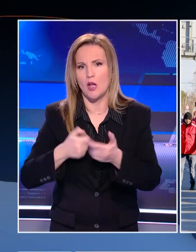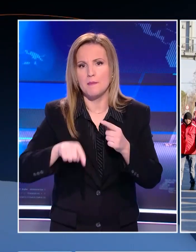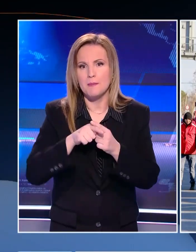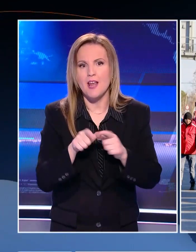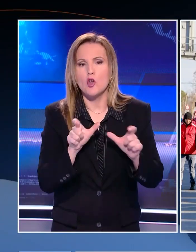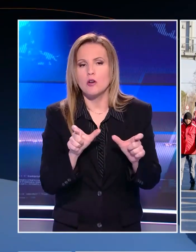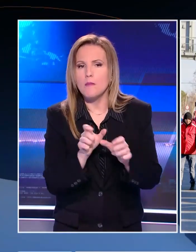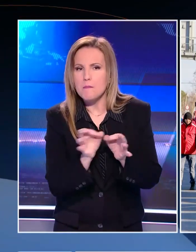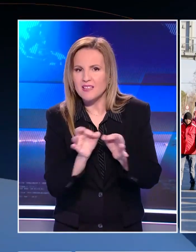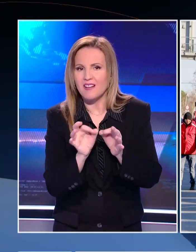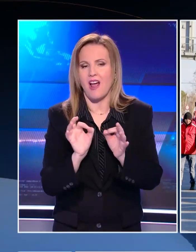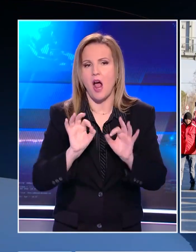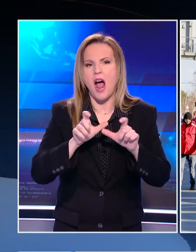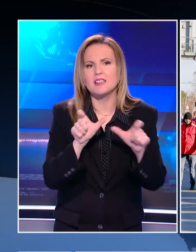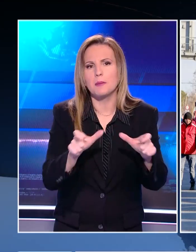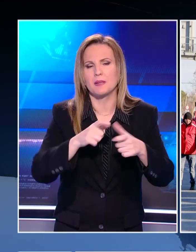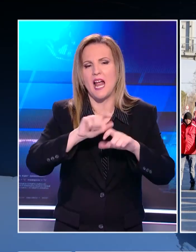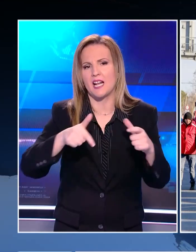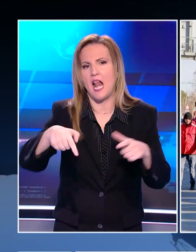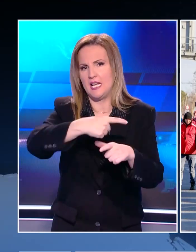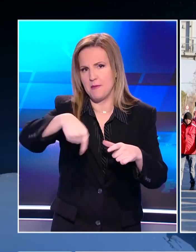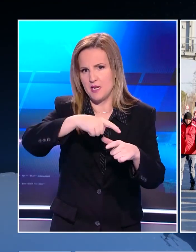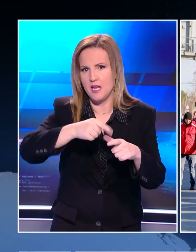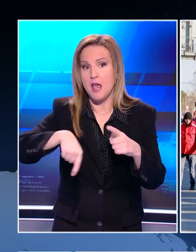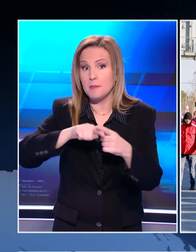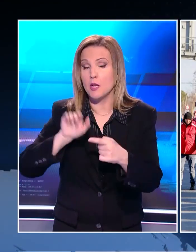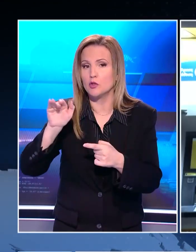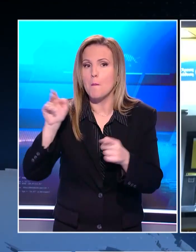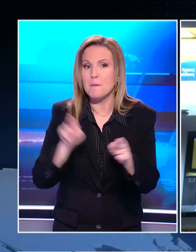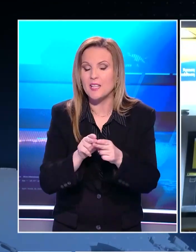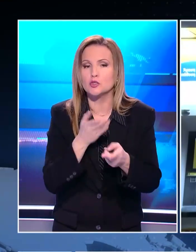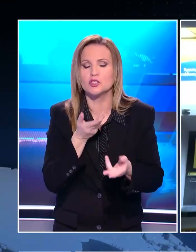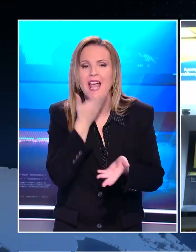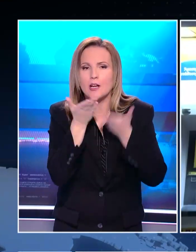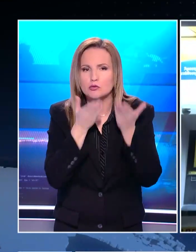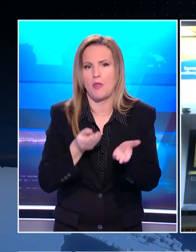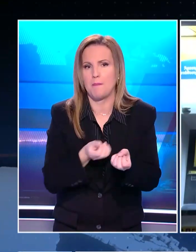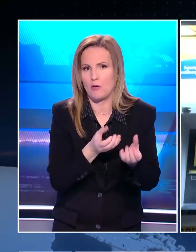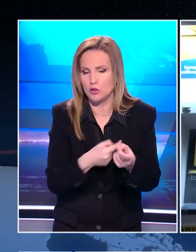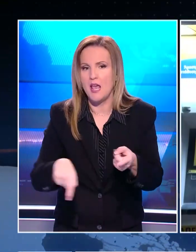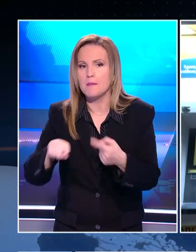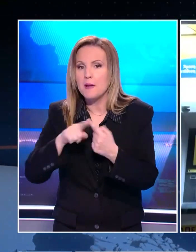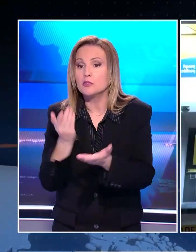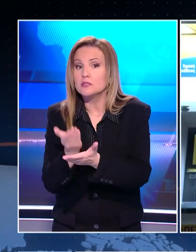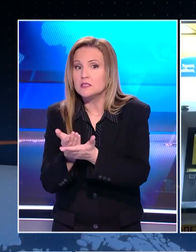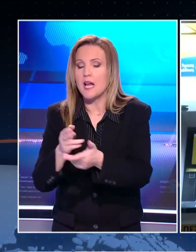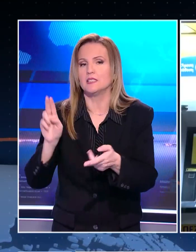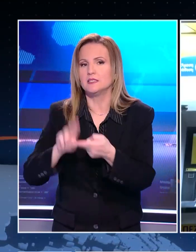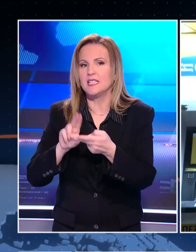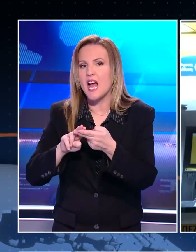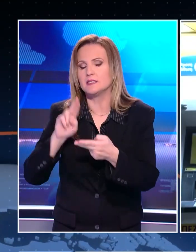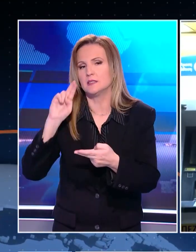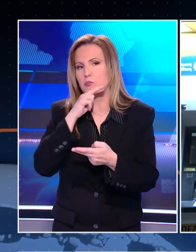και μέτρα για τη μείωση του κόστους παραγωγής, ενώ ζητούν και συνάντηση με τον κυριάκο Μητσοτάκη. Οι εξαγγελίες δεν ήταν τίποτα ψίχουλα ήταν, δεν